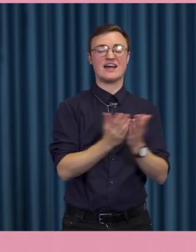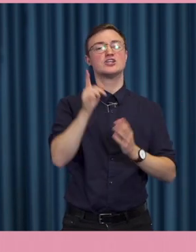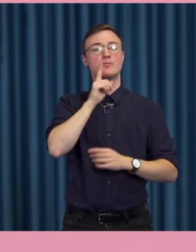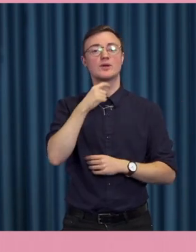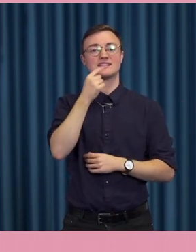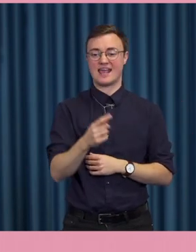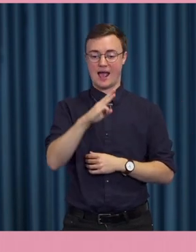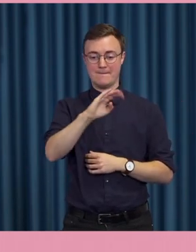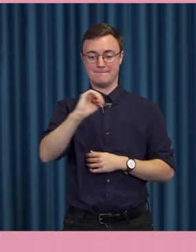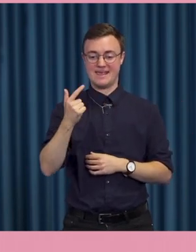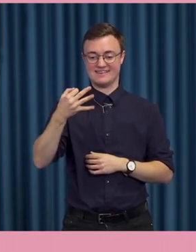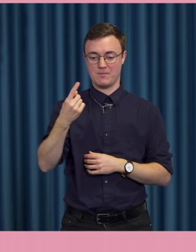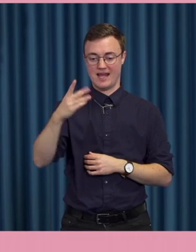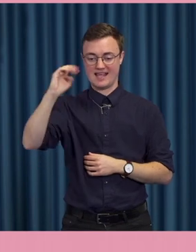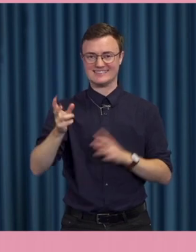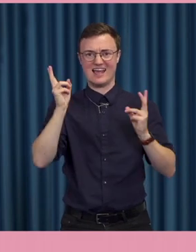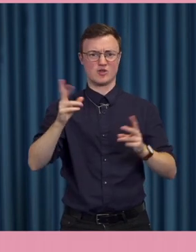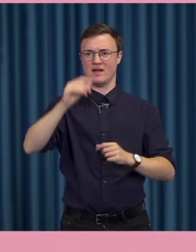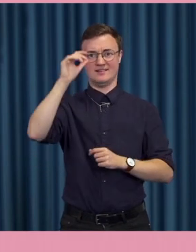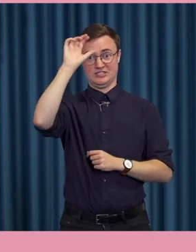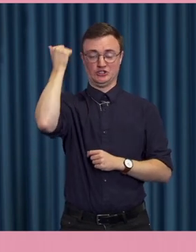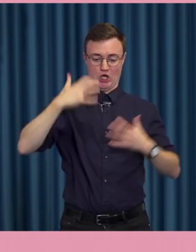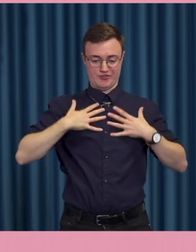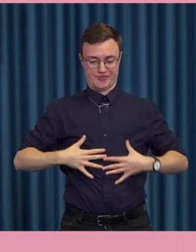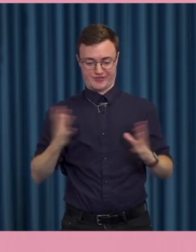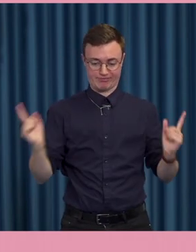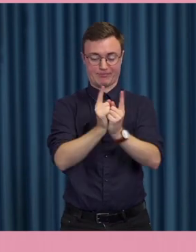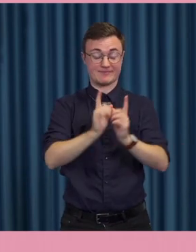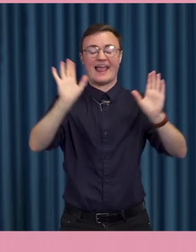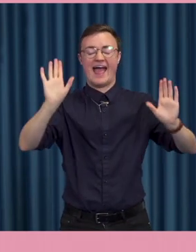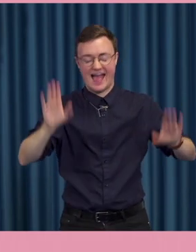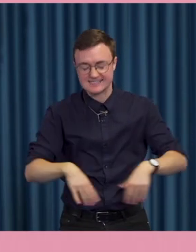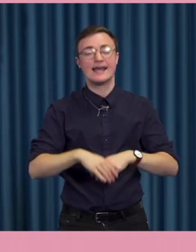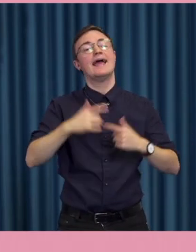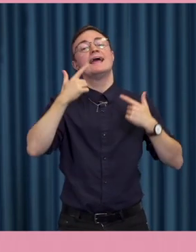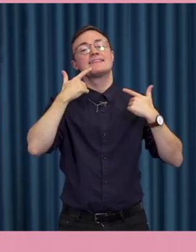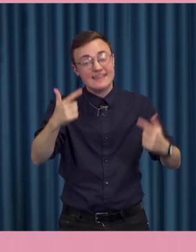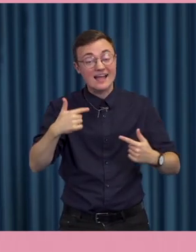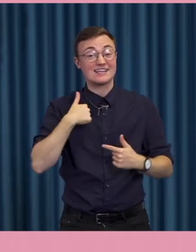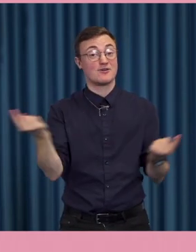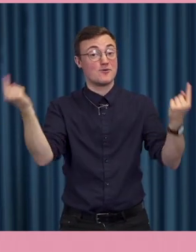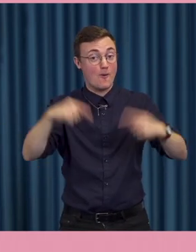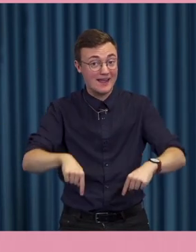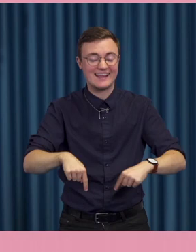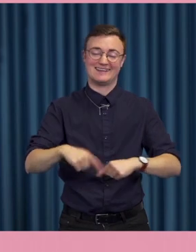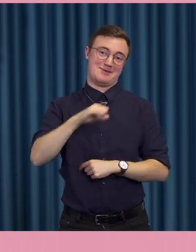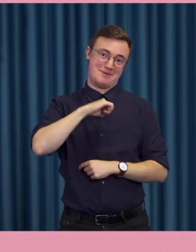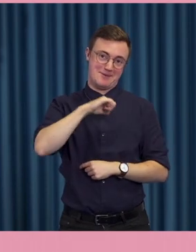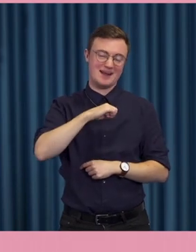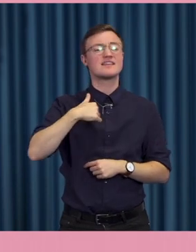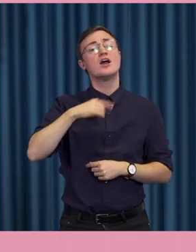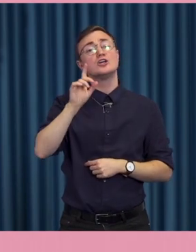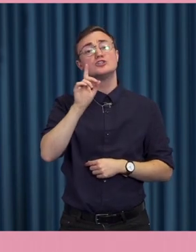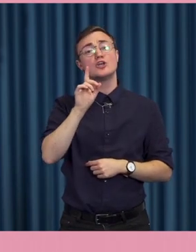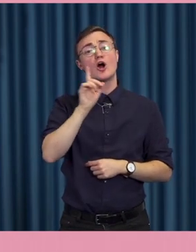låter ju hemskt, men så är det. Ja, tack för att jag får komma hit, det känns jätteroligt. Jag kommer